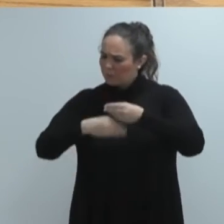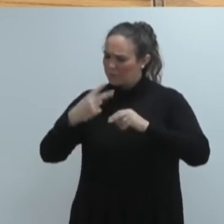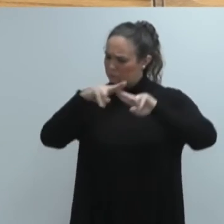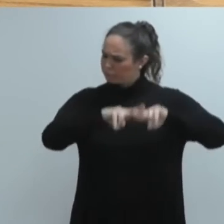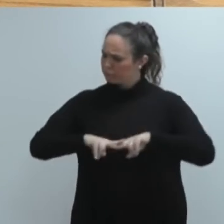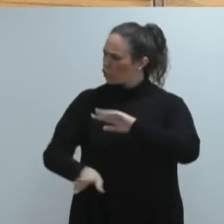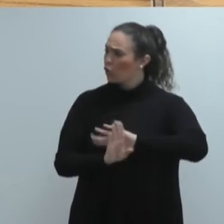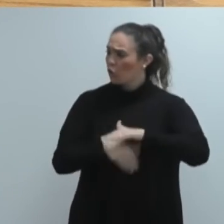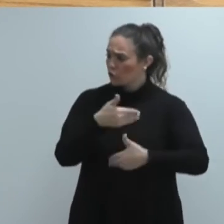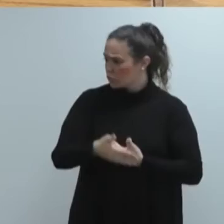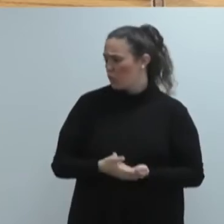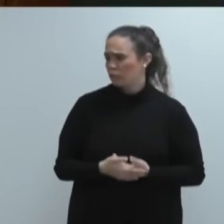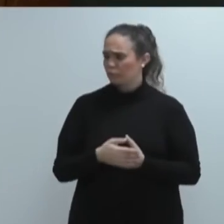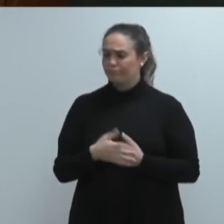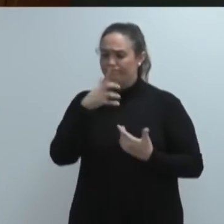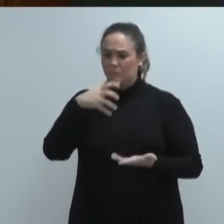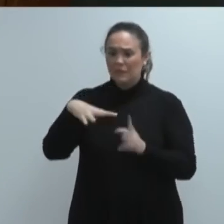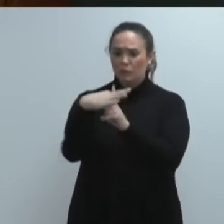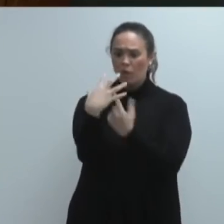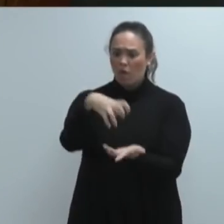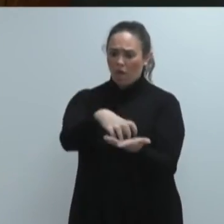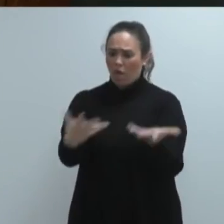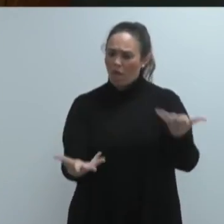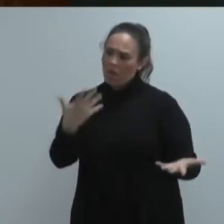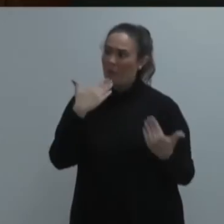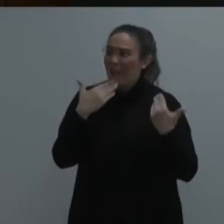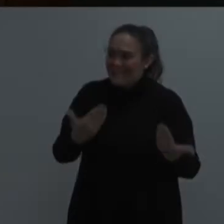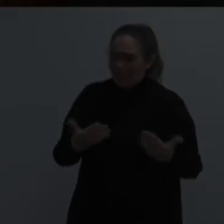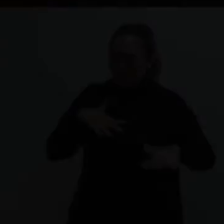izanaren eta ekimenari esker konfiantza dugu.